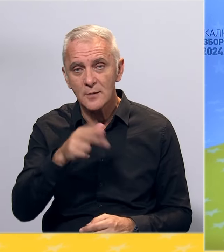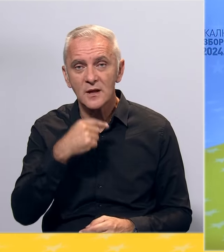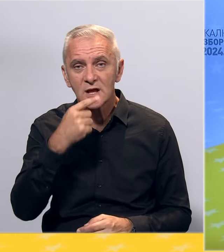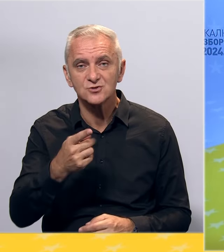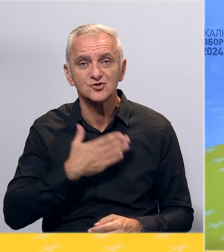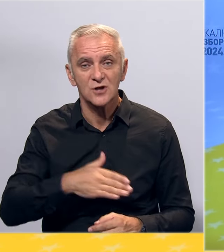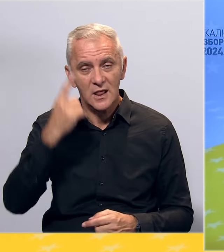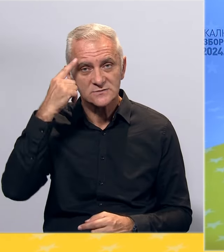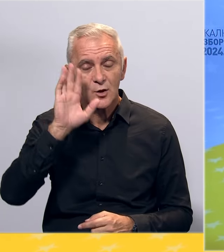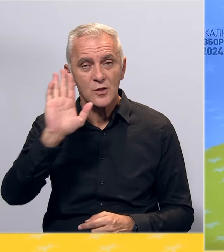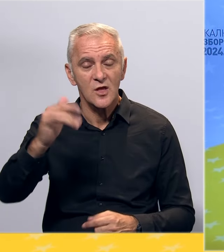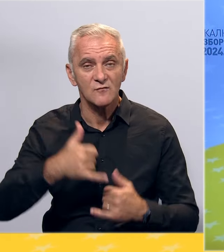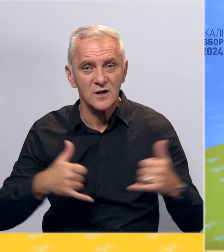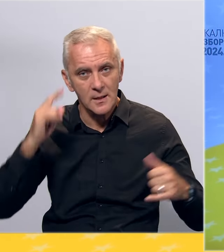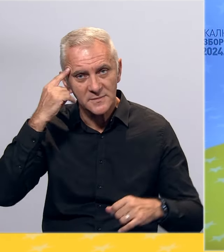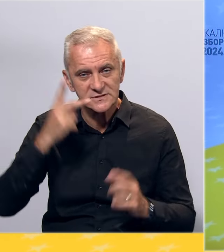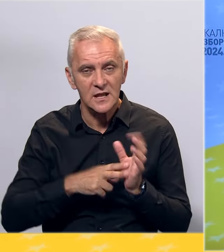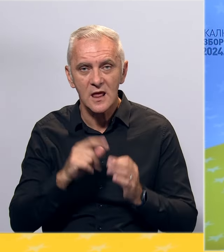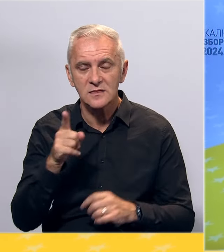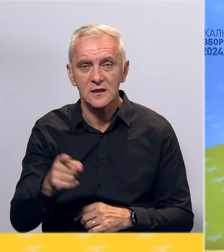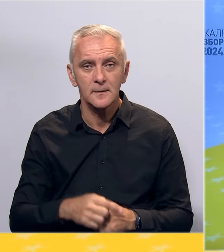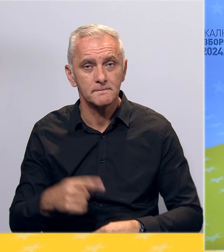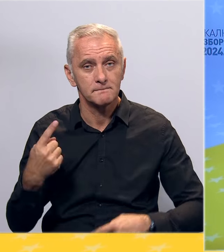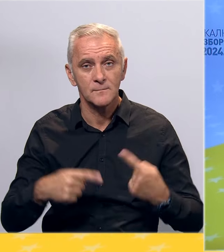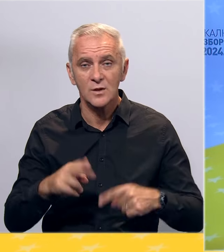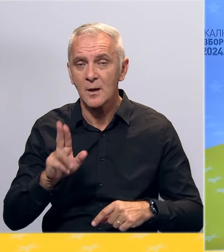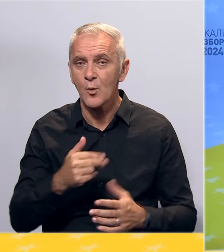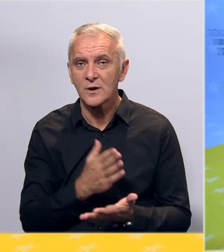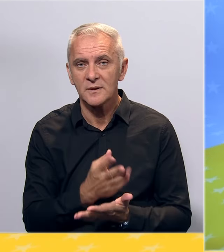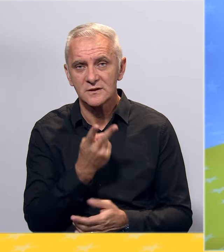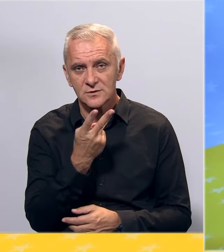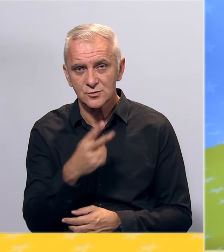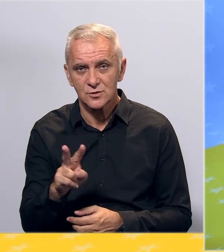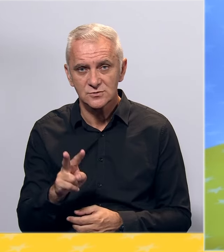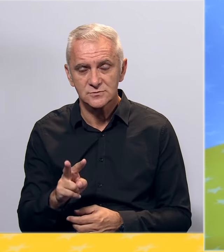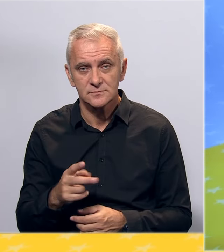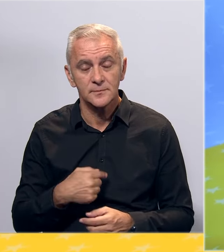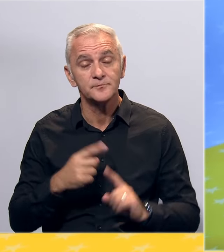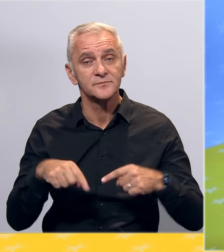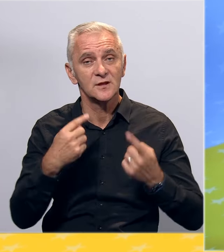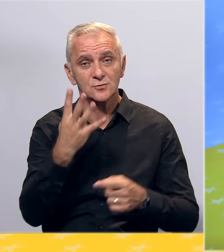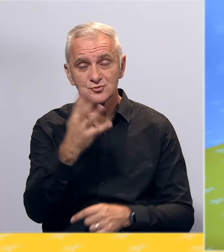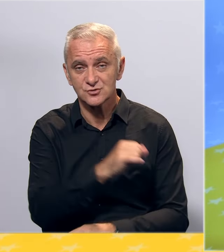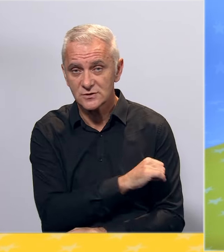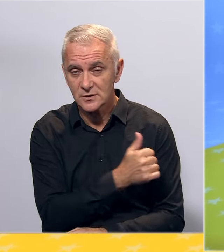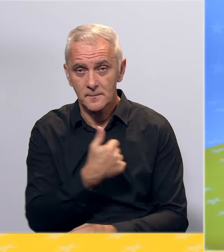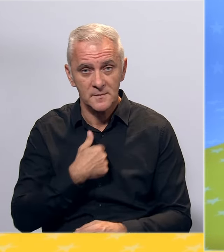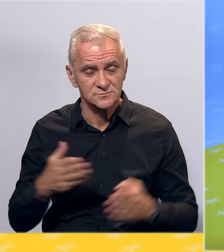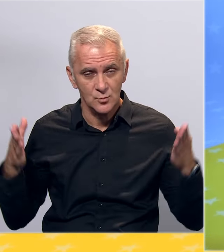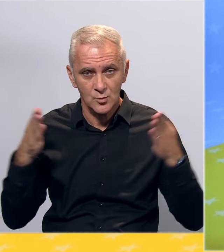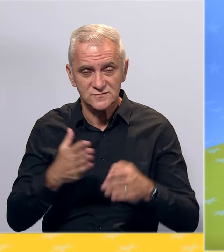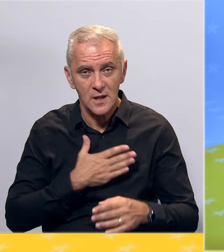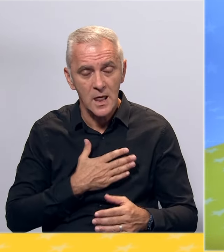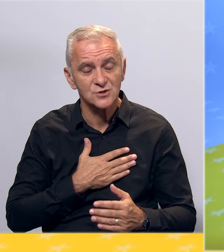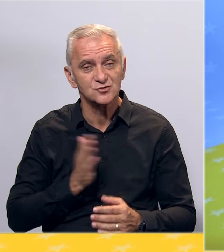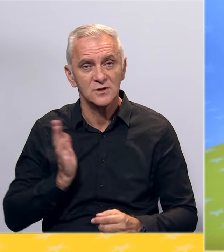Žele da znaju da njihov grad misli na njih. Politika mora biti drugačija. Naredne četiri godine bit ćemo posvećeni našim